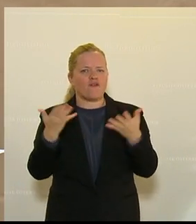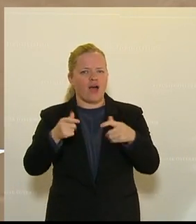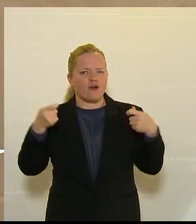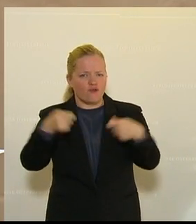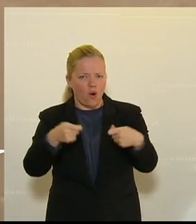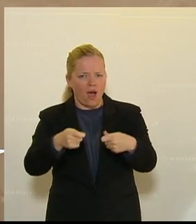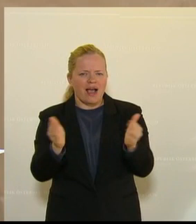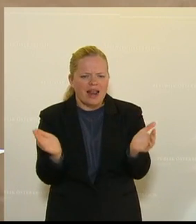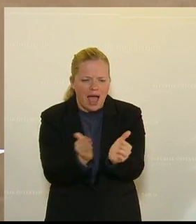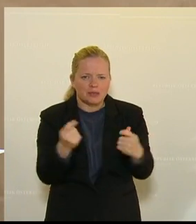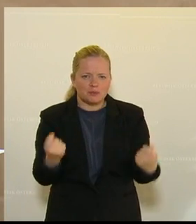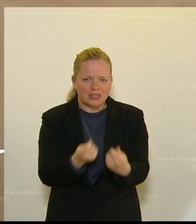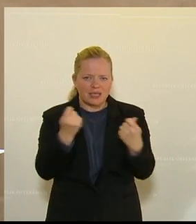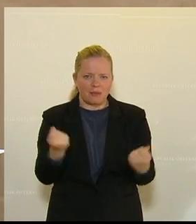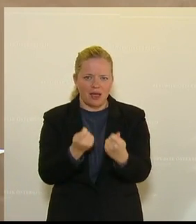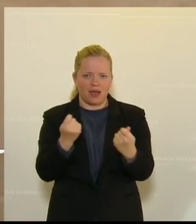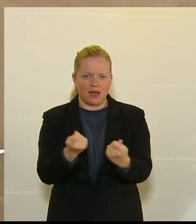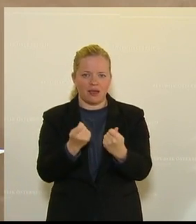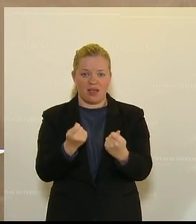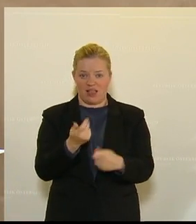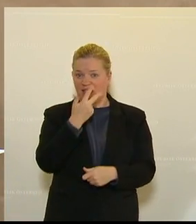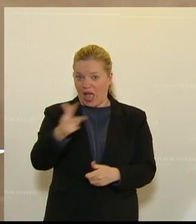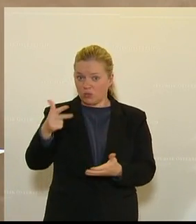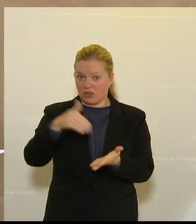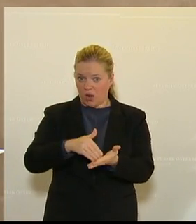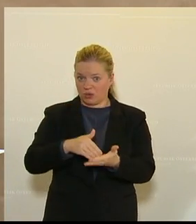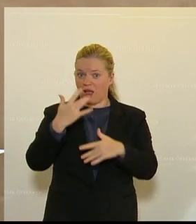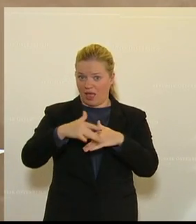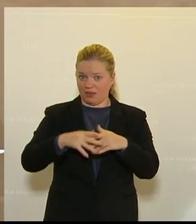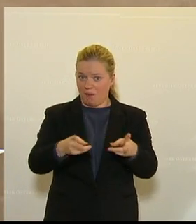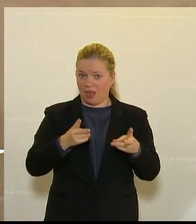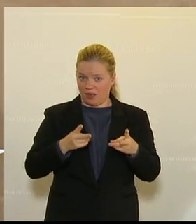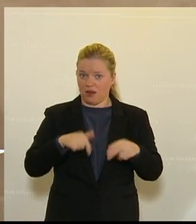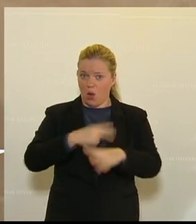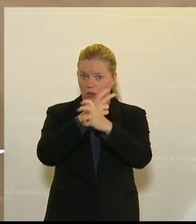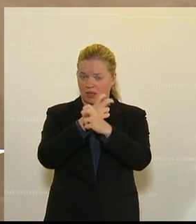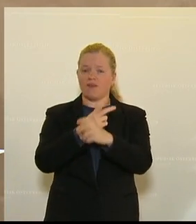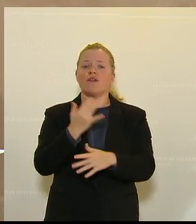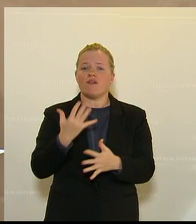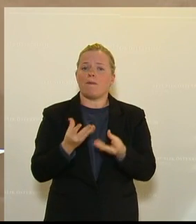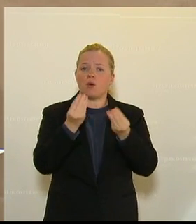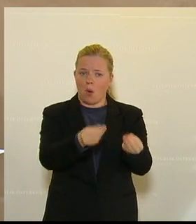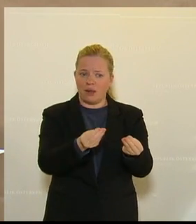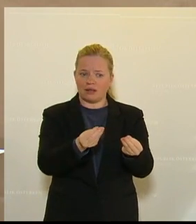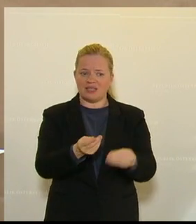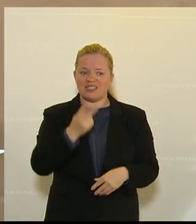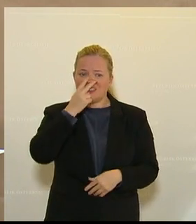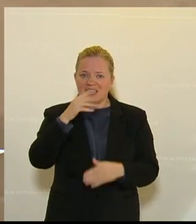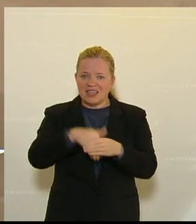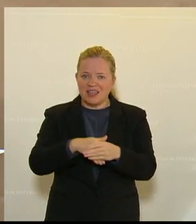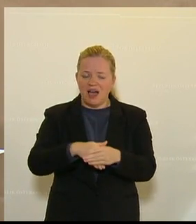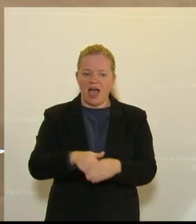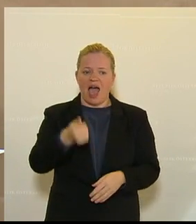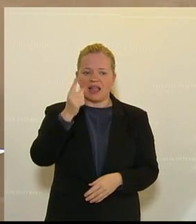diese Kleinstbetriebe, die immerhin aber 300.000 Gäste beten, in Österreich haben, pro Betrieb bekommen. Sie sehen das, 1